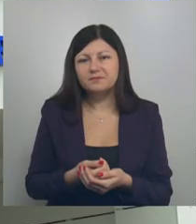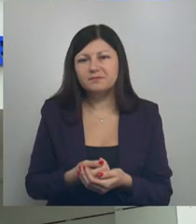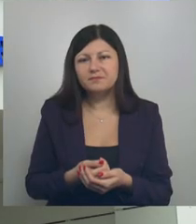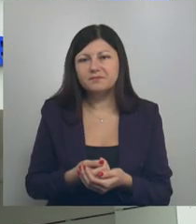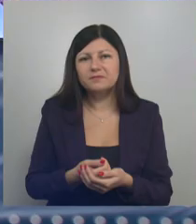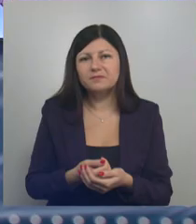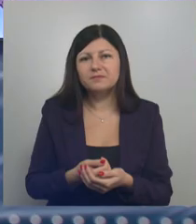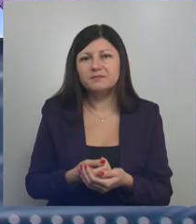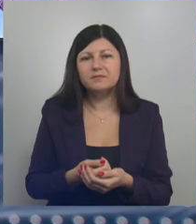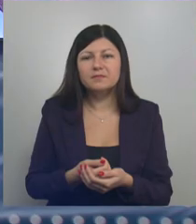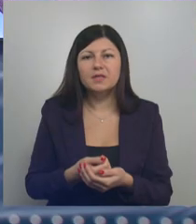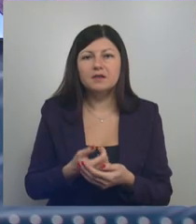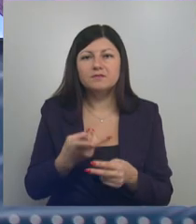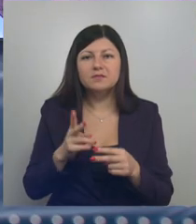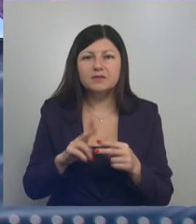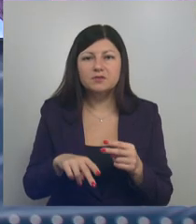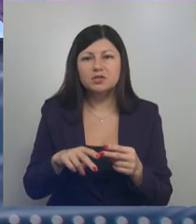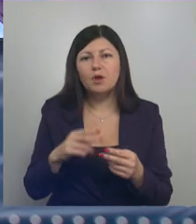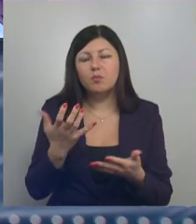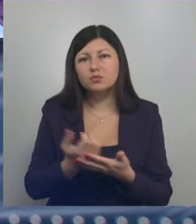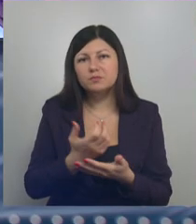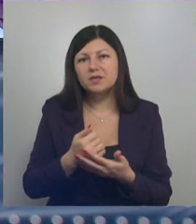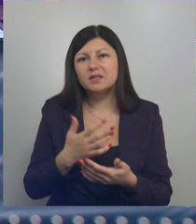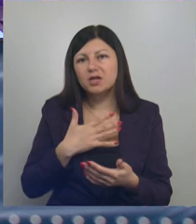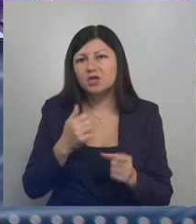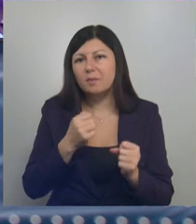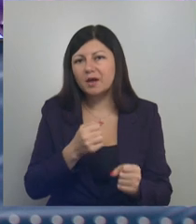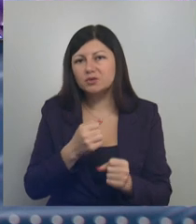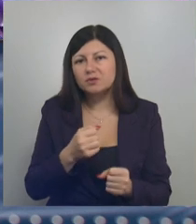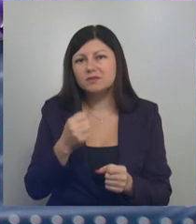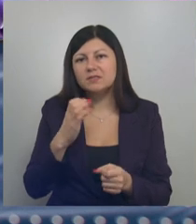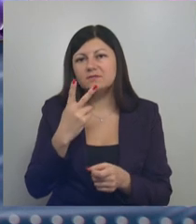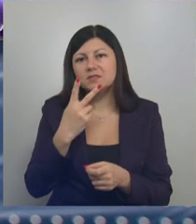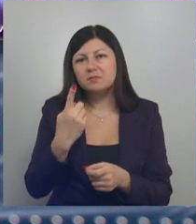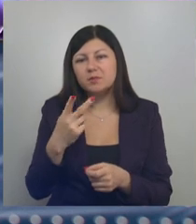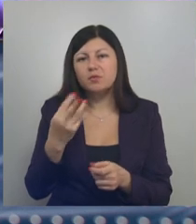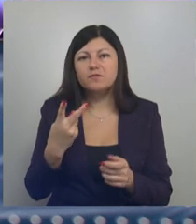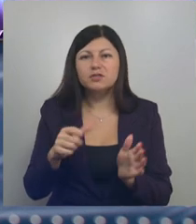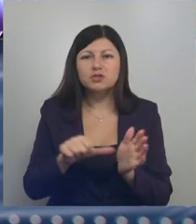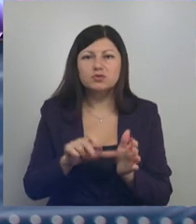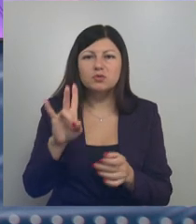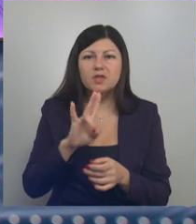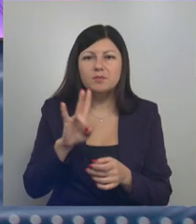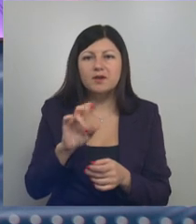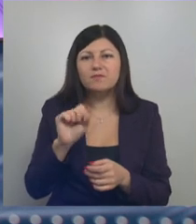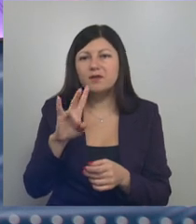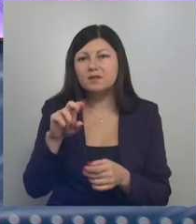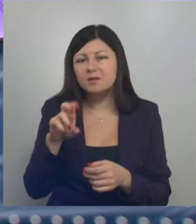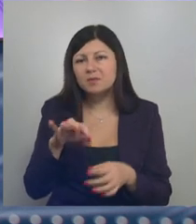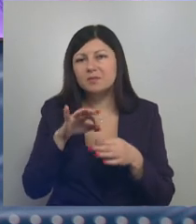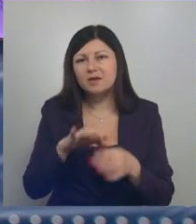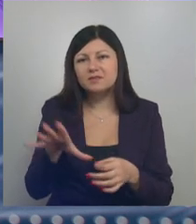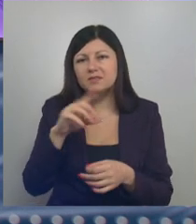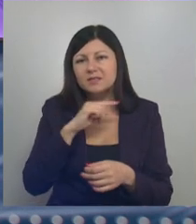Мире Белогорье. В завершении об успехах наших боксеров. С 21 по 26 ноября в Анапе проходили